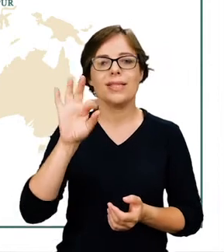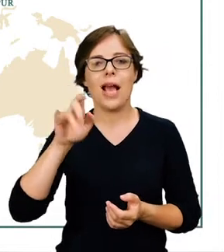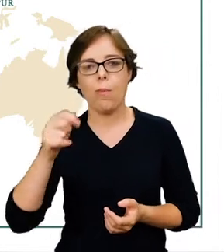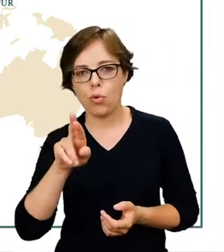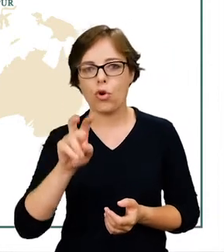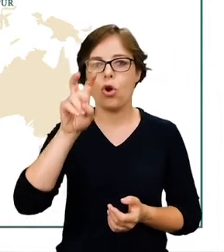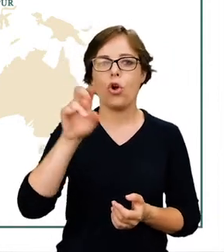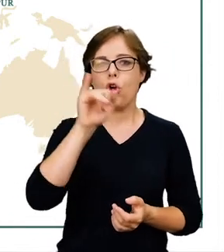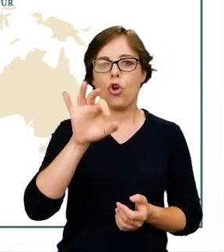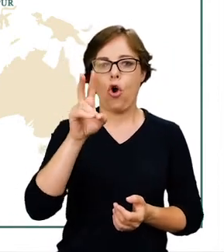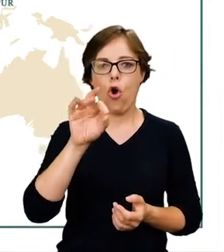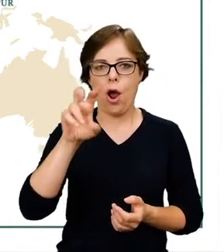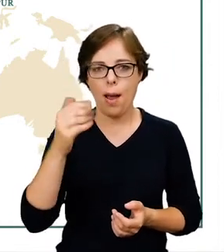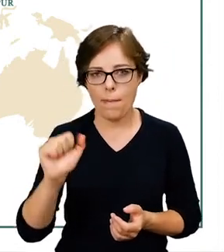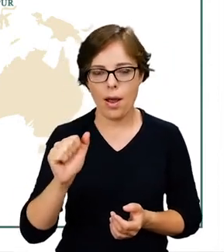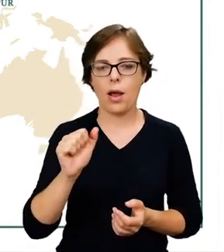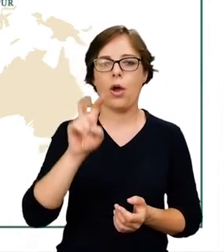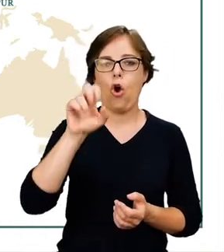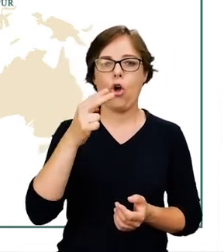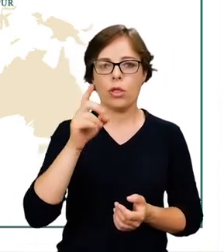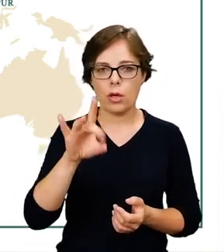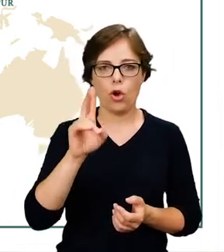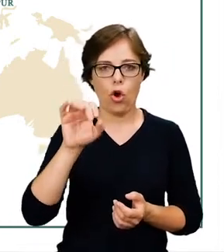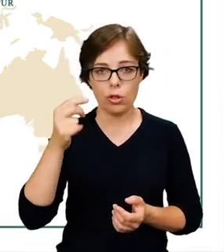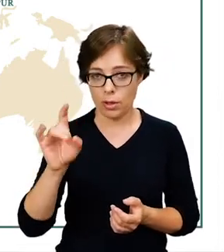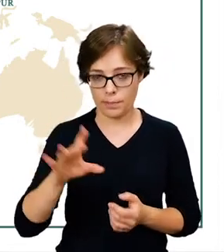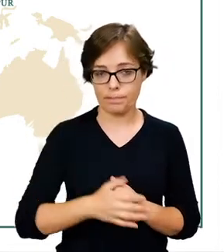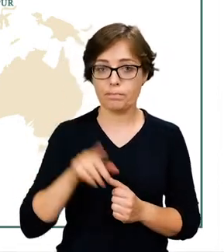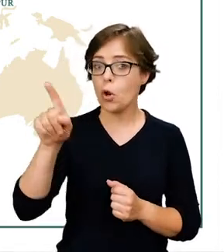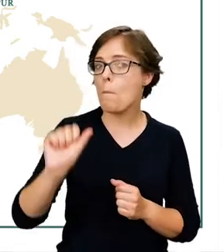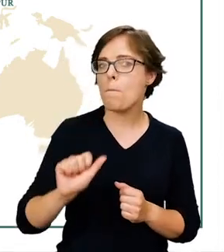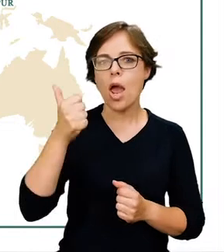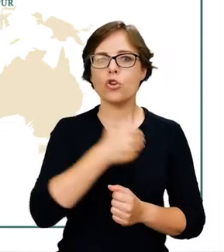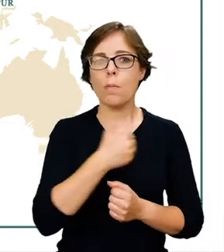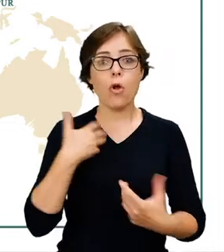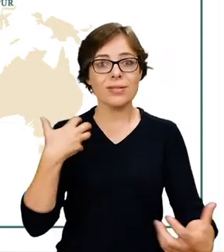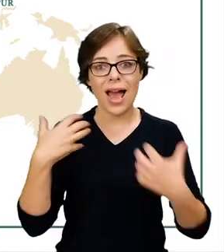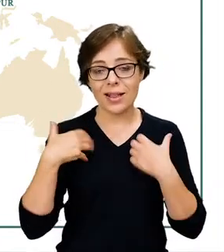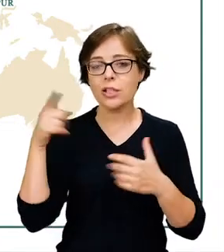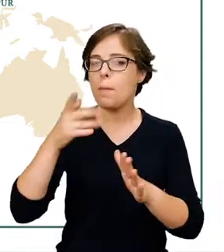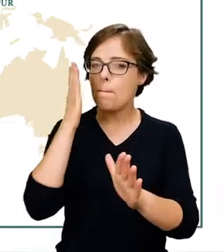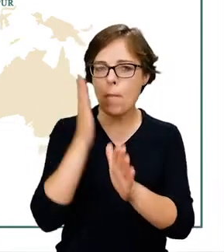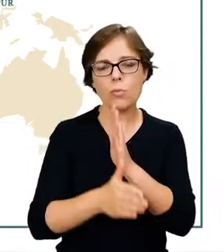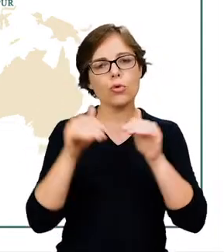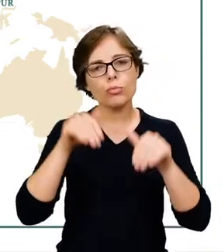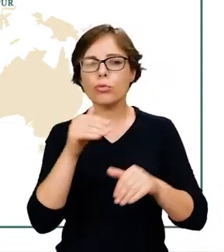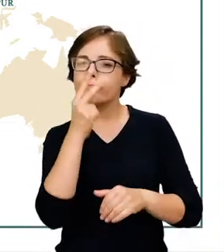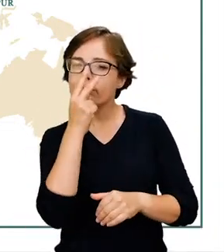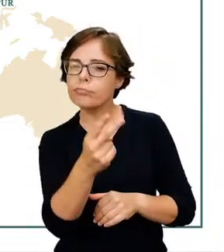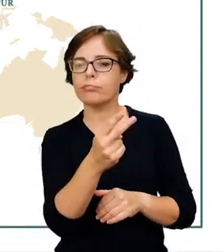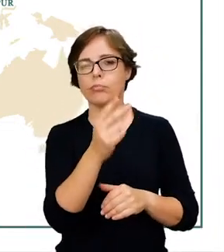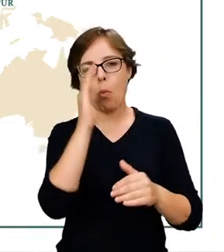Yokohame, Hongkong, jako jeden z pierwszych artystów polskich, bezpośrednio poznając